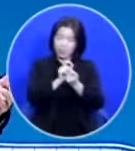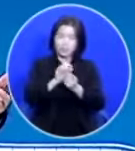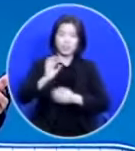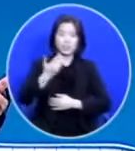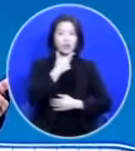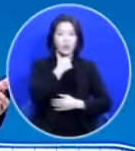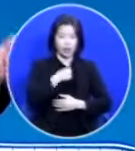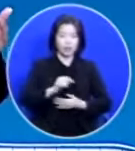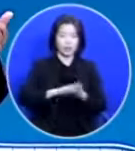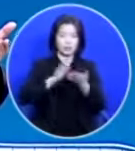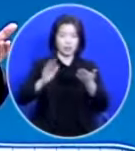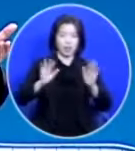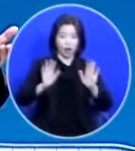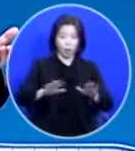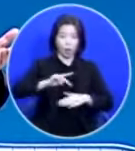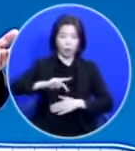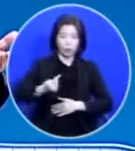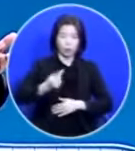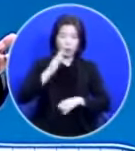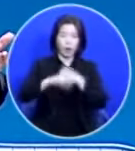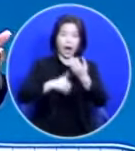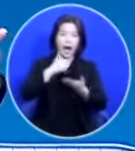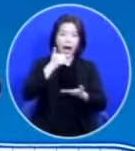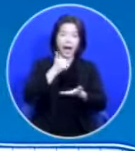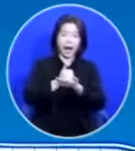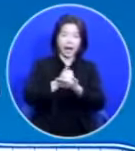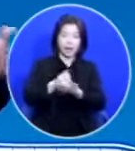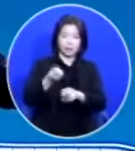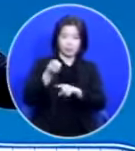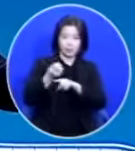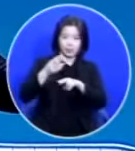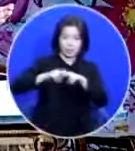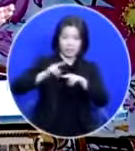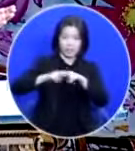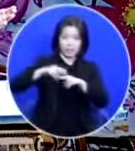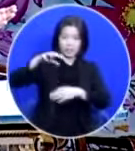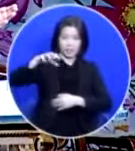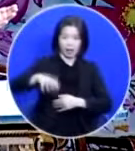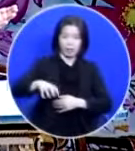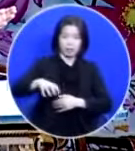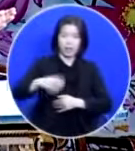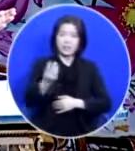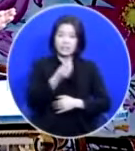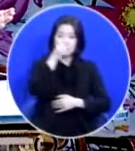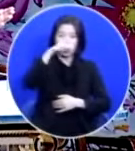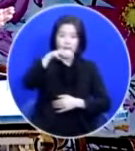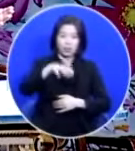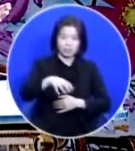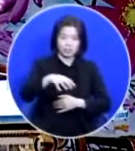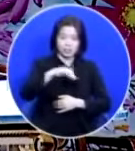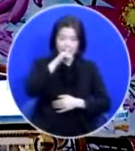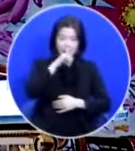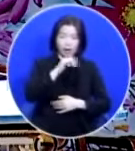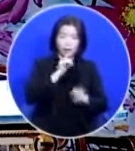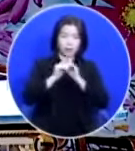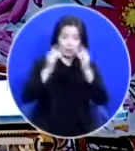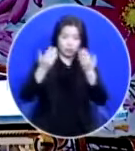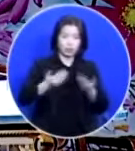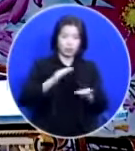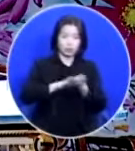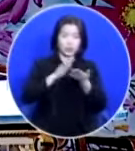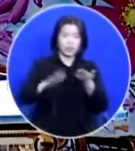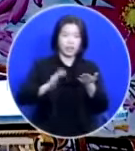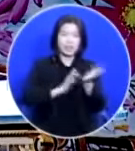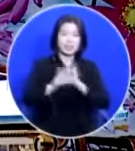하나님 보좌 앞에는 성소가 있다고 그랬습니다 성전이 예수님은 거기서